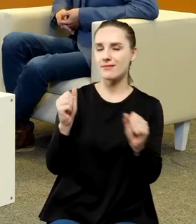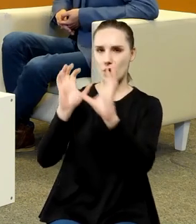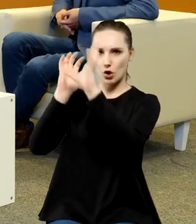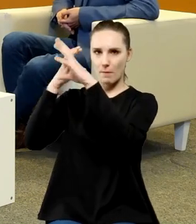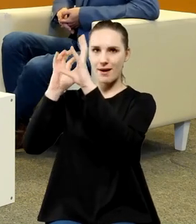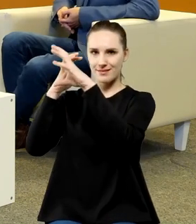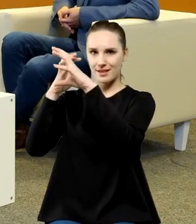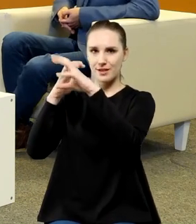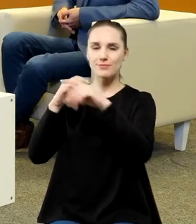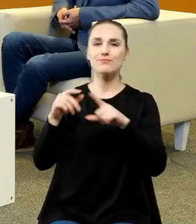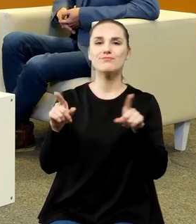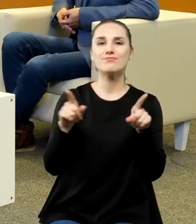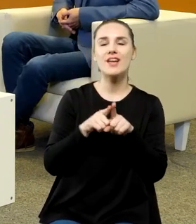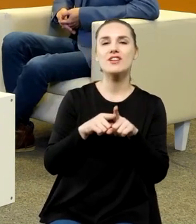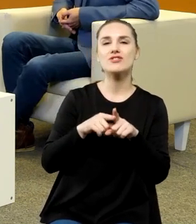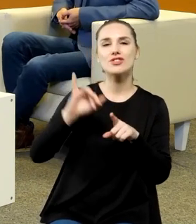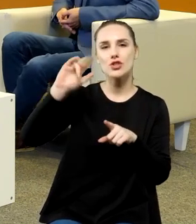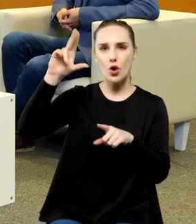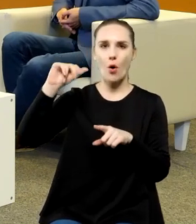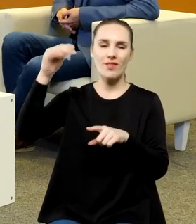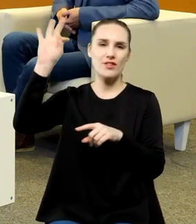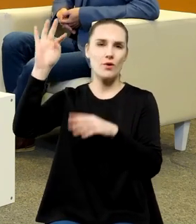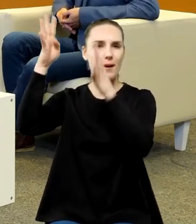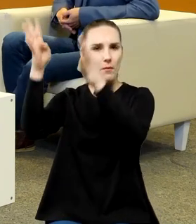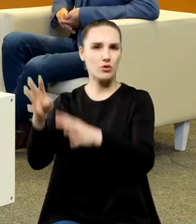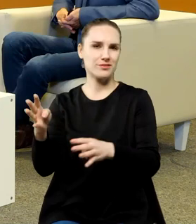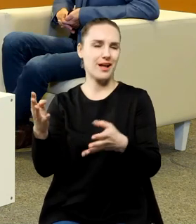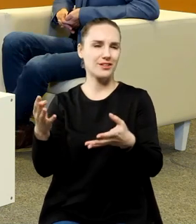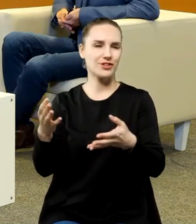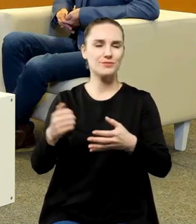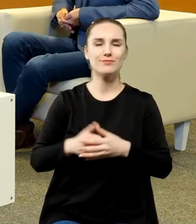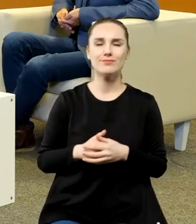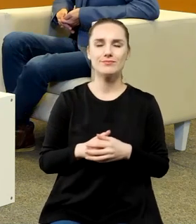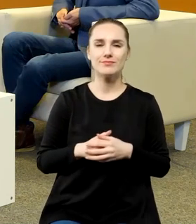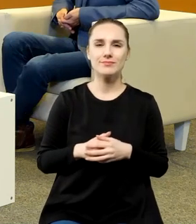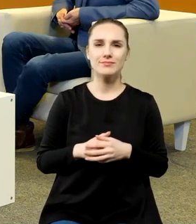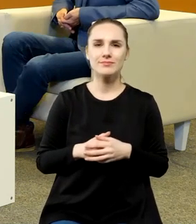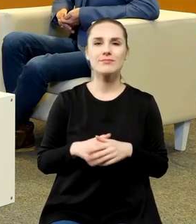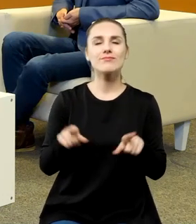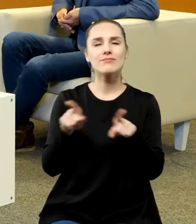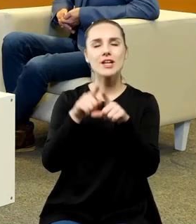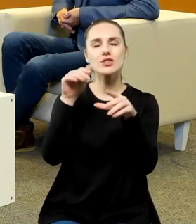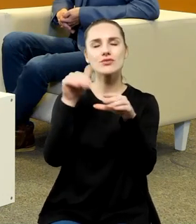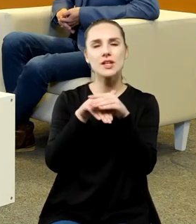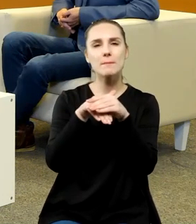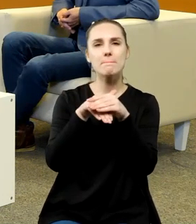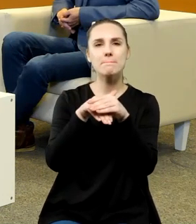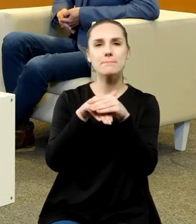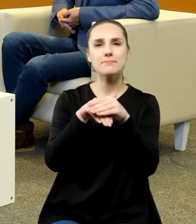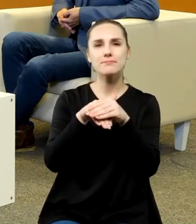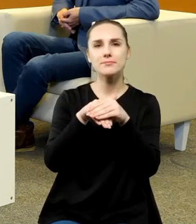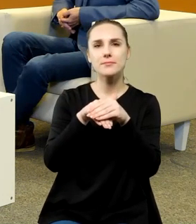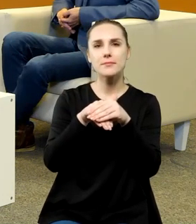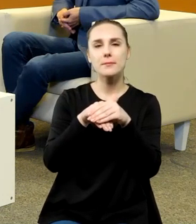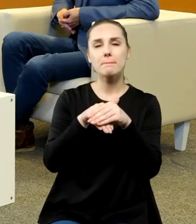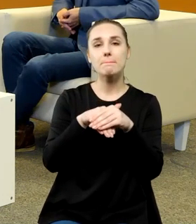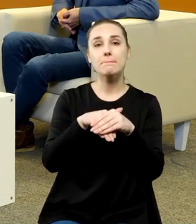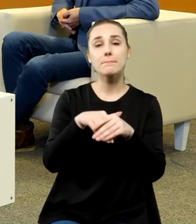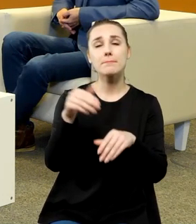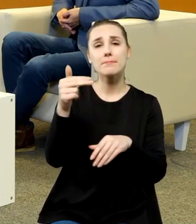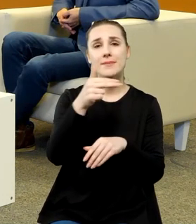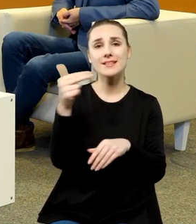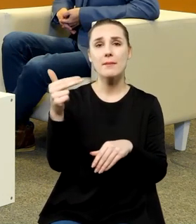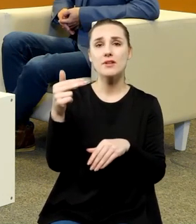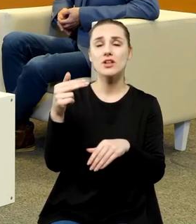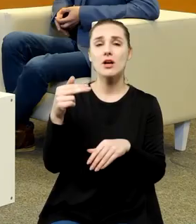ikonizacji jego wtedy sylwetki a one też zwracają uwagę na to że dotyczyły właściwie ostatnich